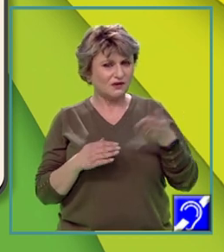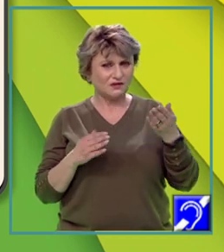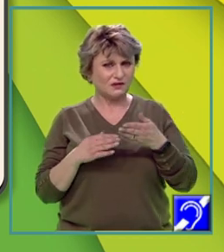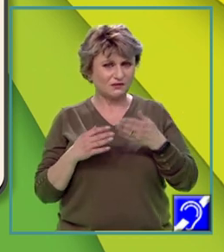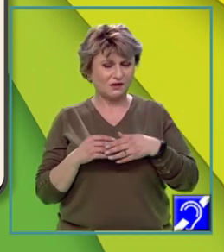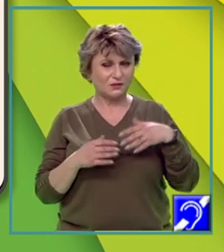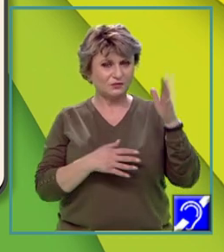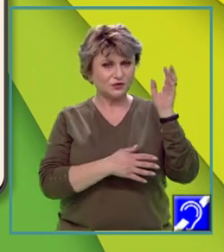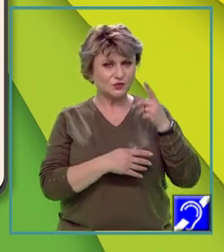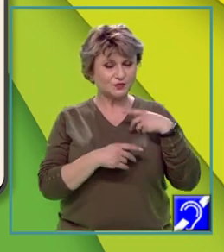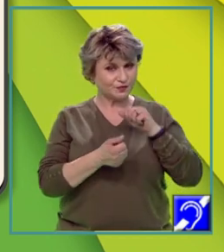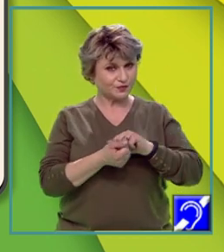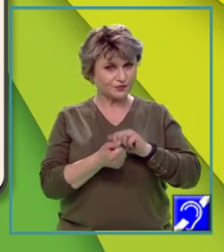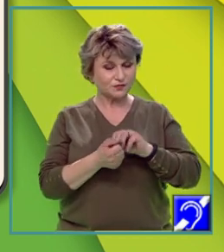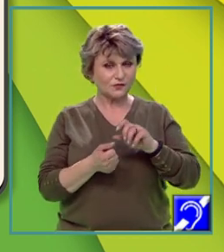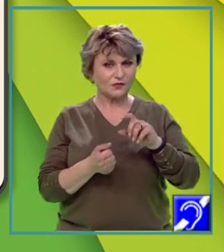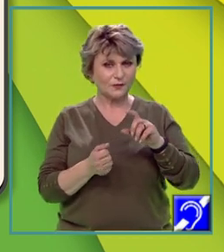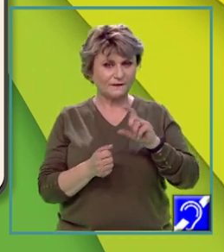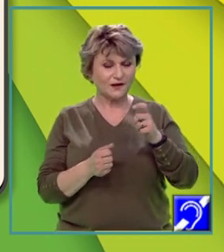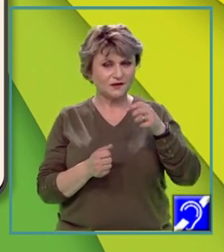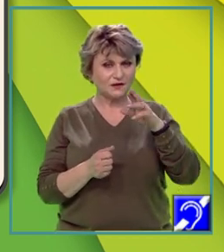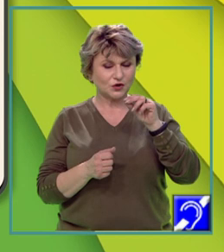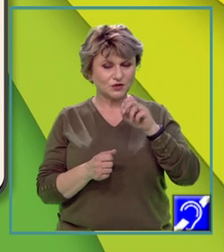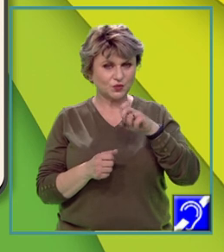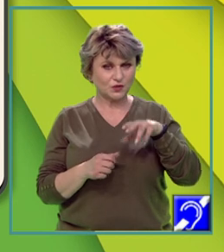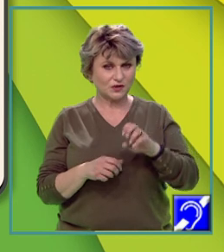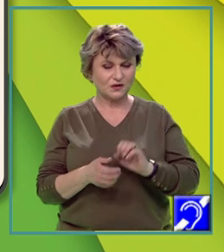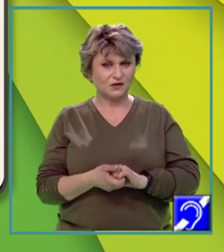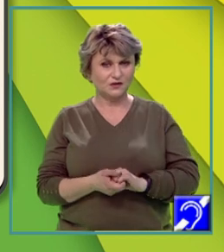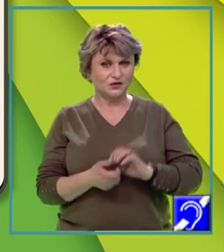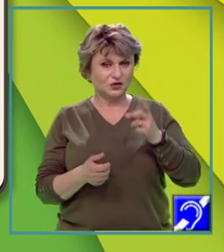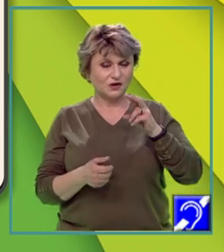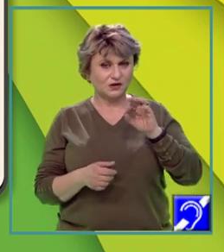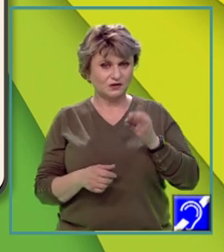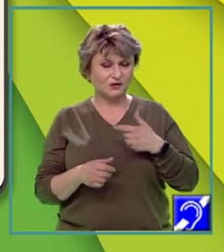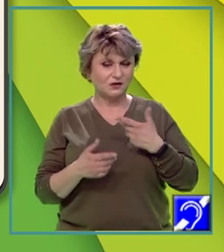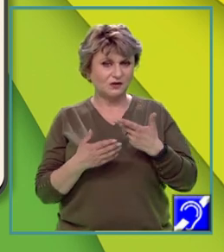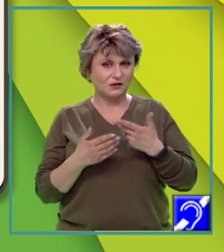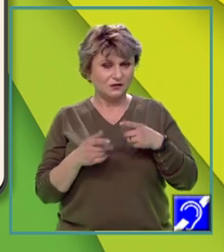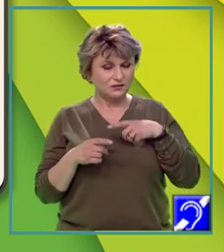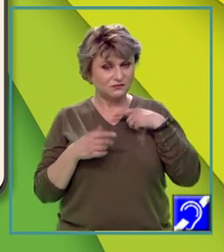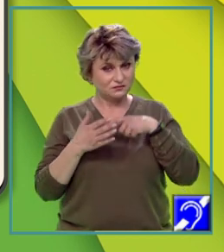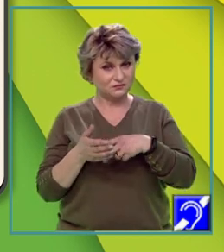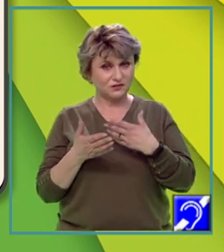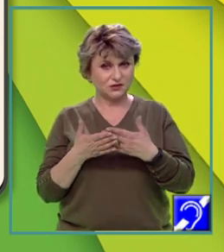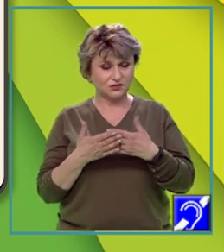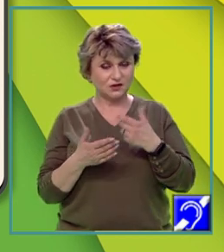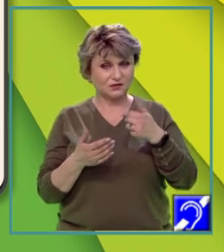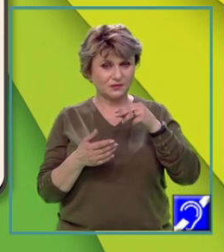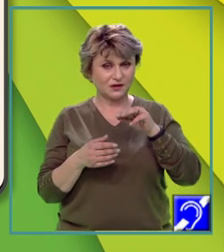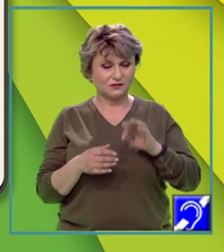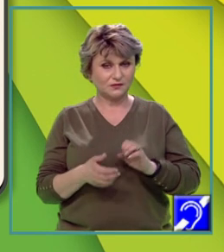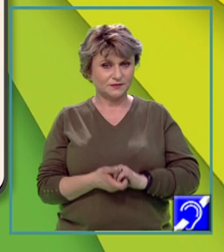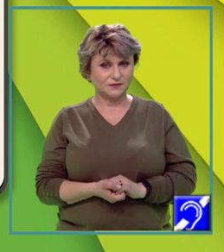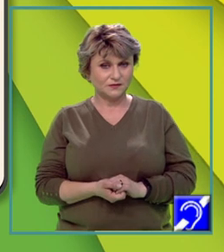degradării terenuilor afectate de eroziune. Harta impactului antropic evidențiază aceste aspecte.